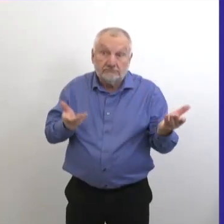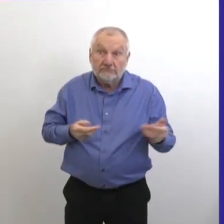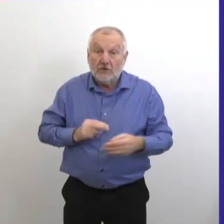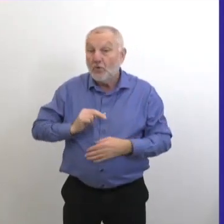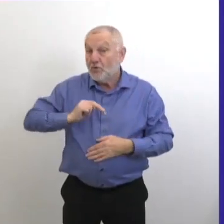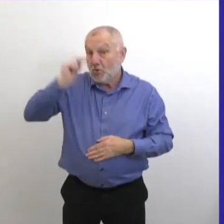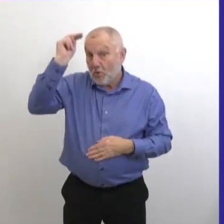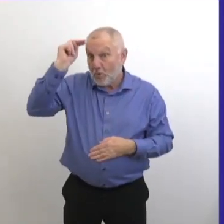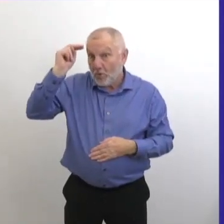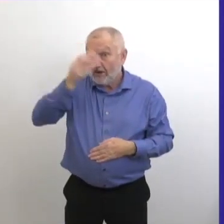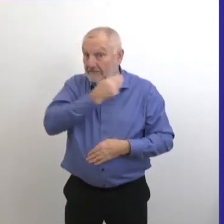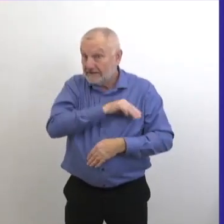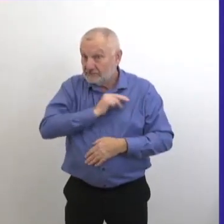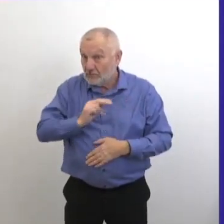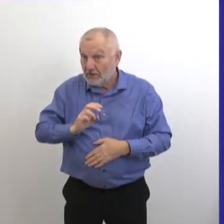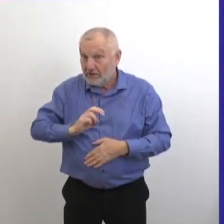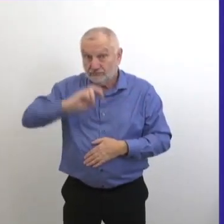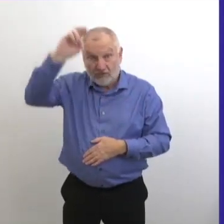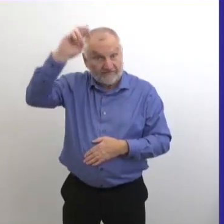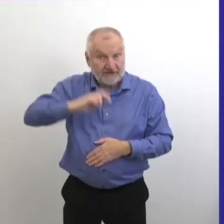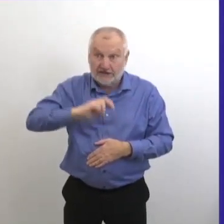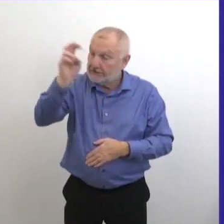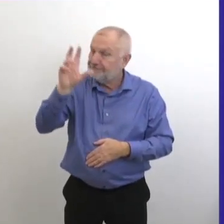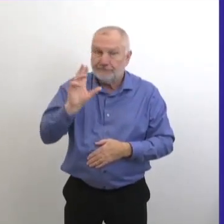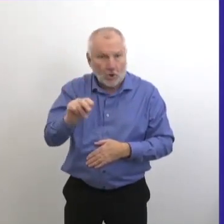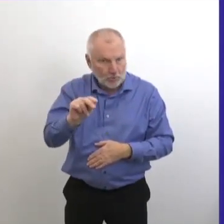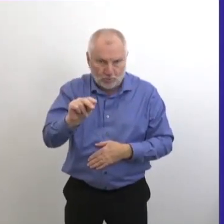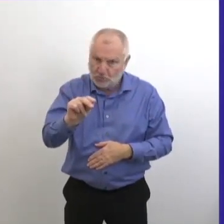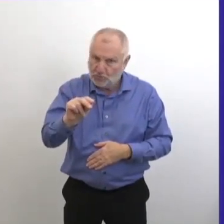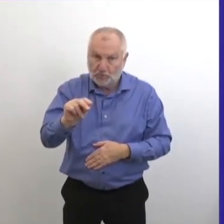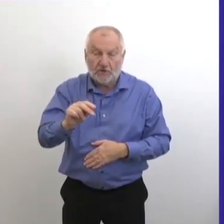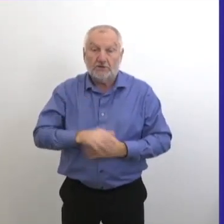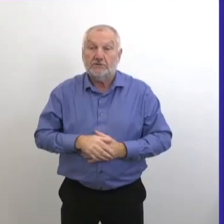Alors, y a des restrictions sur les déplacements vers le nord.